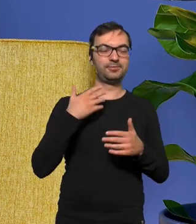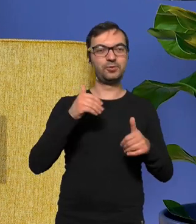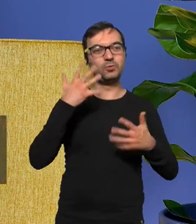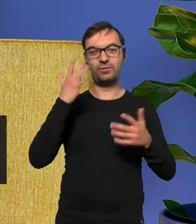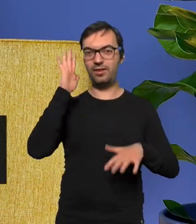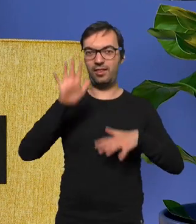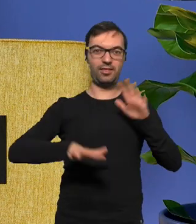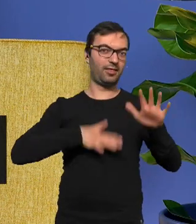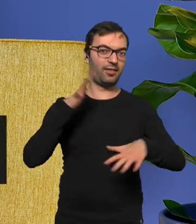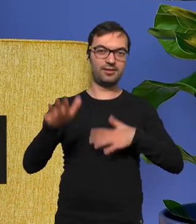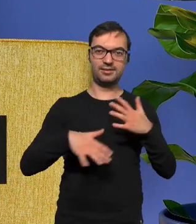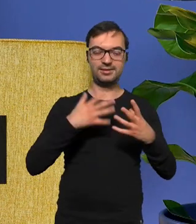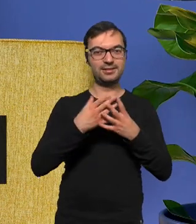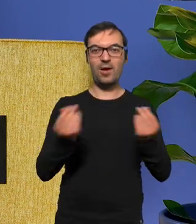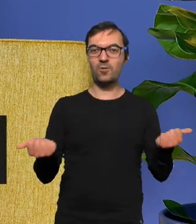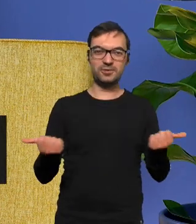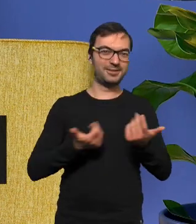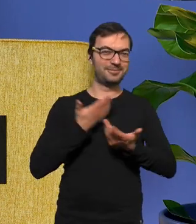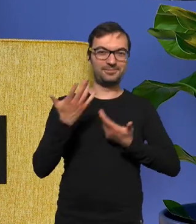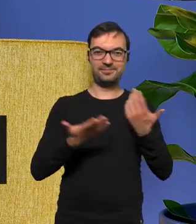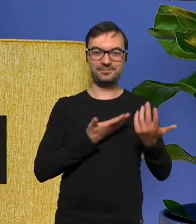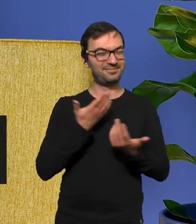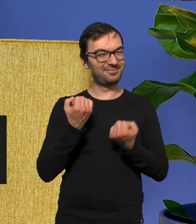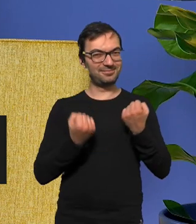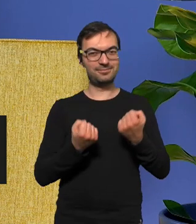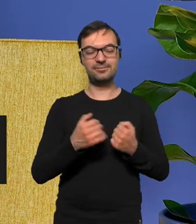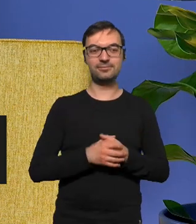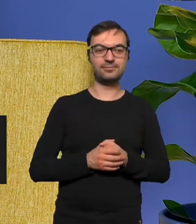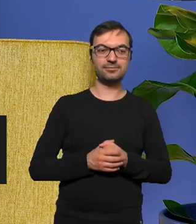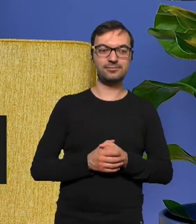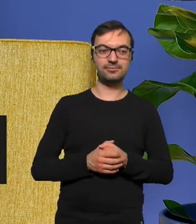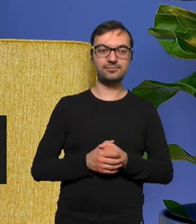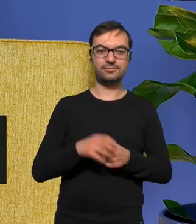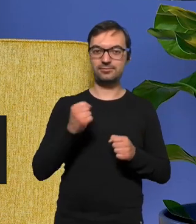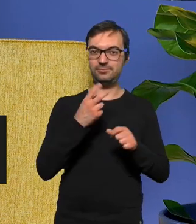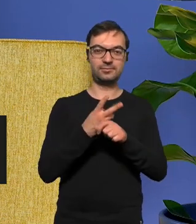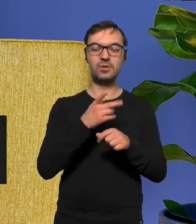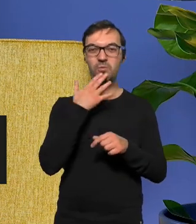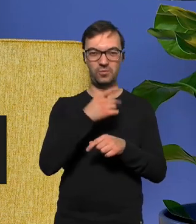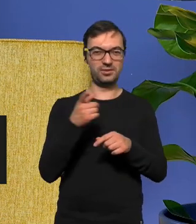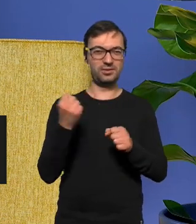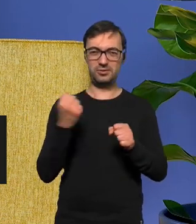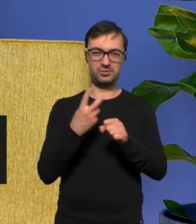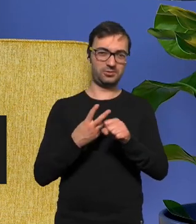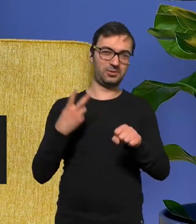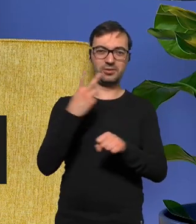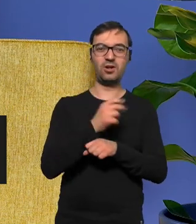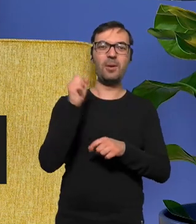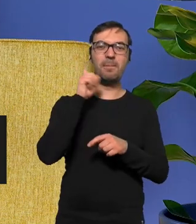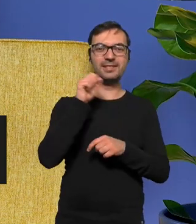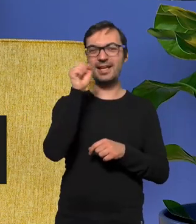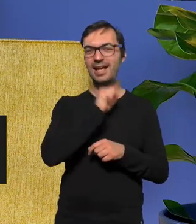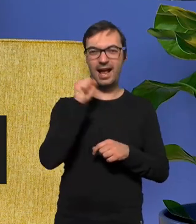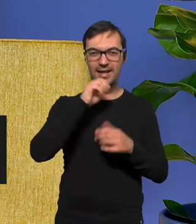zagubić i gdzieś gdzieś już się nie odnaleźć bo jednak to jest duży skok o którym mówisz jeszcze te koncerty